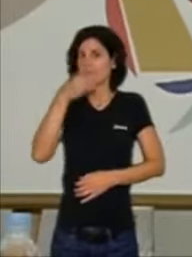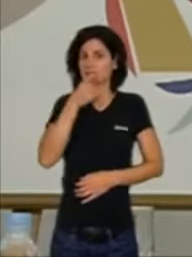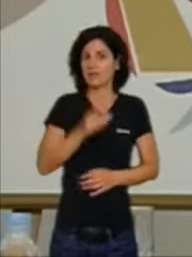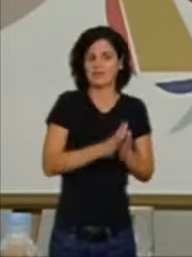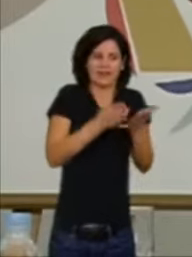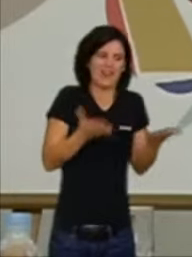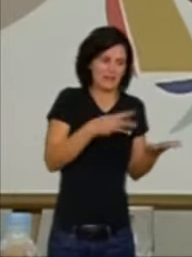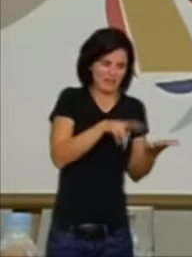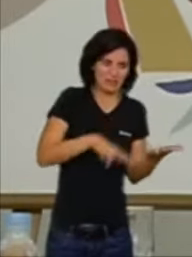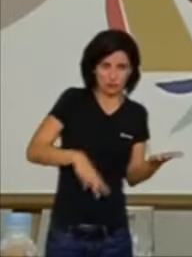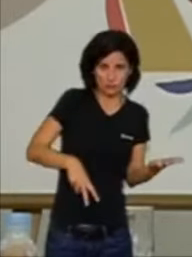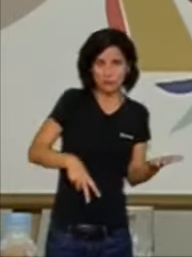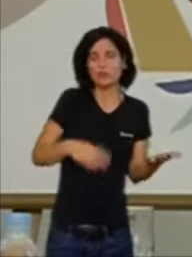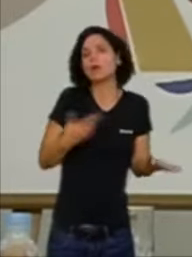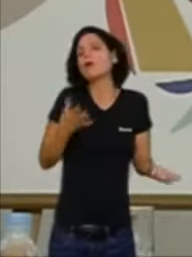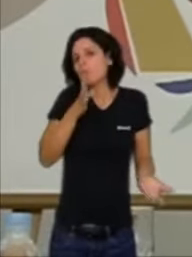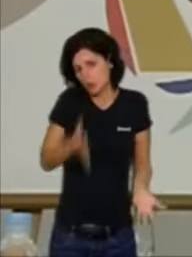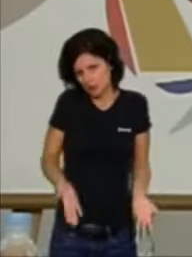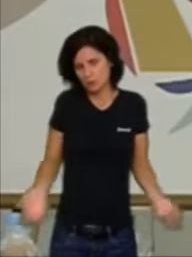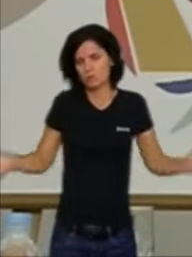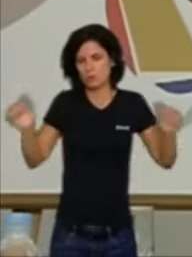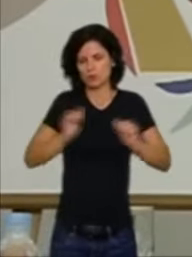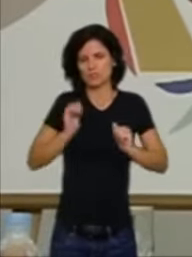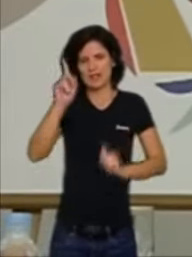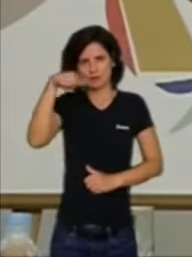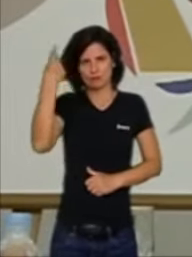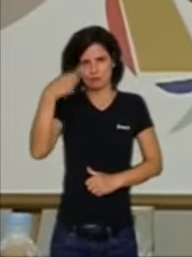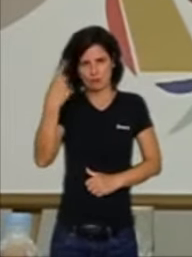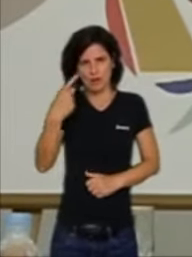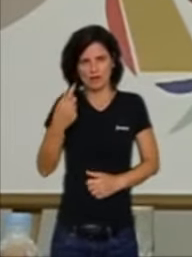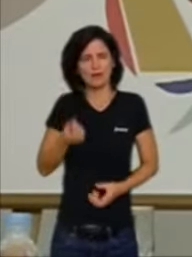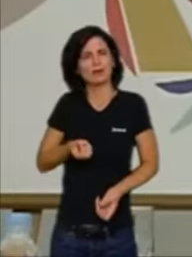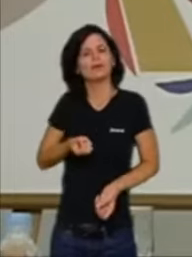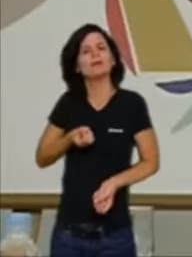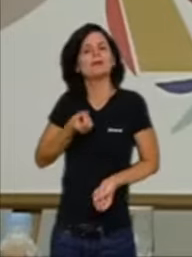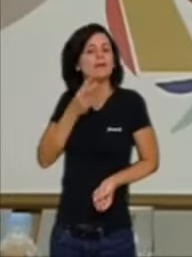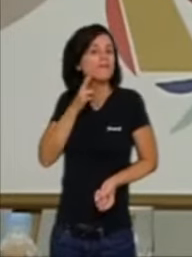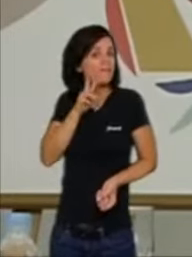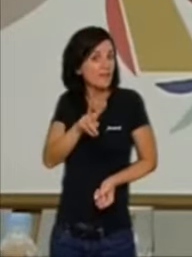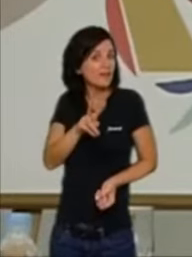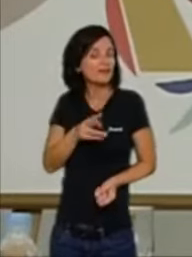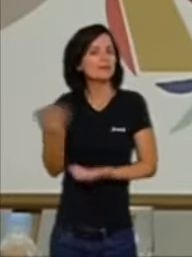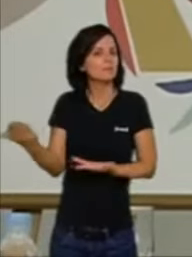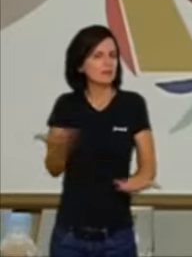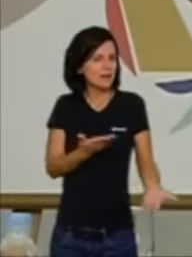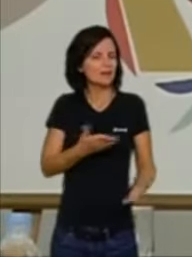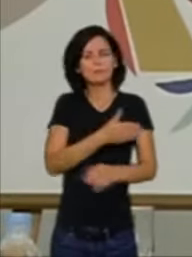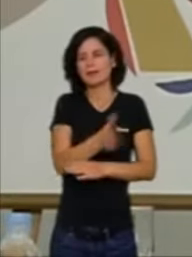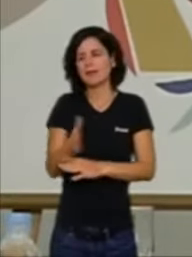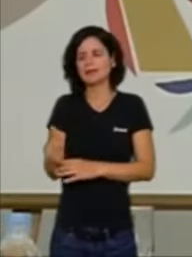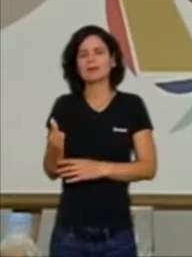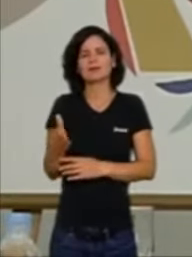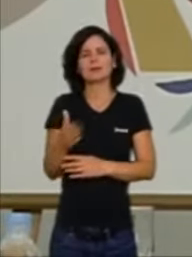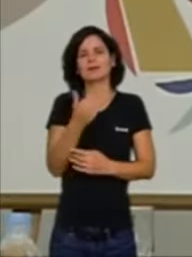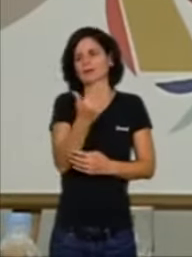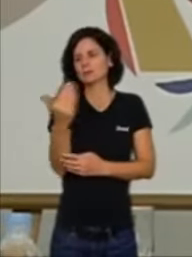això és el mateix. L'art és una expressió que s'aprèn millor veient-la en les sales d'art. I es fa no